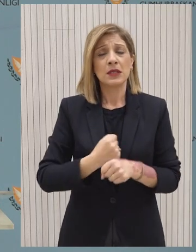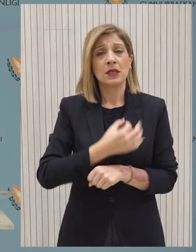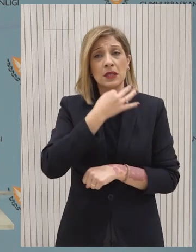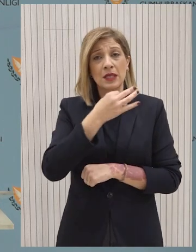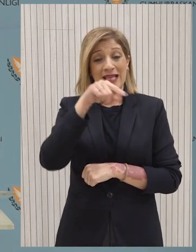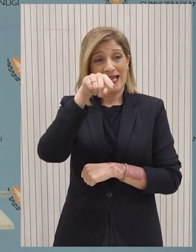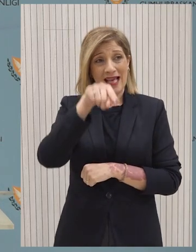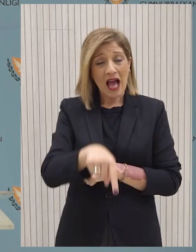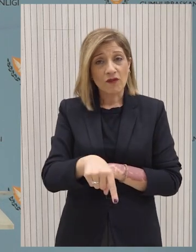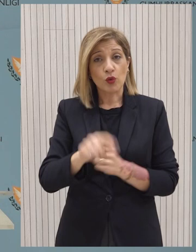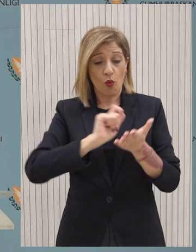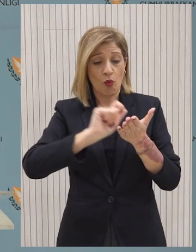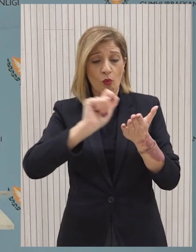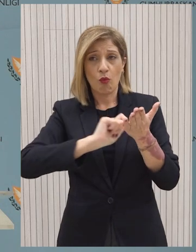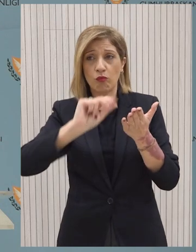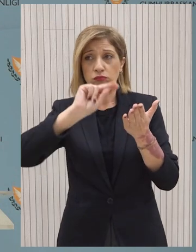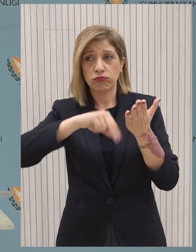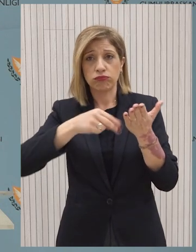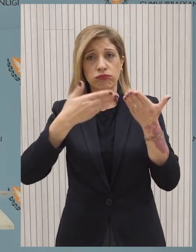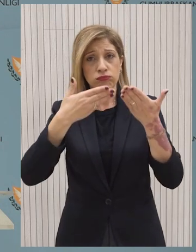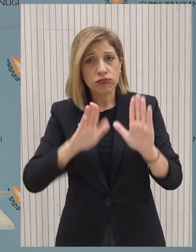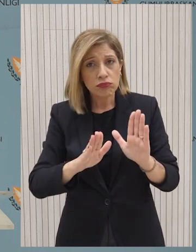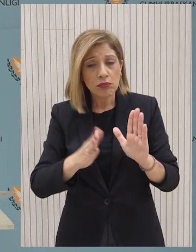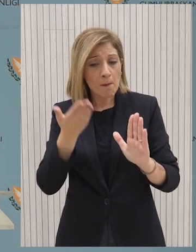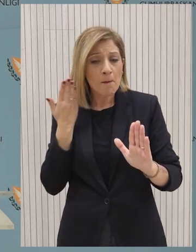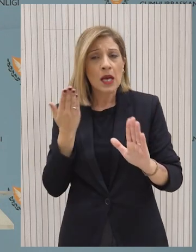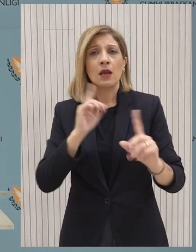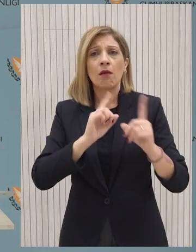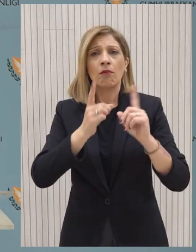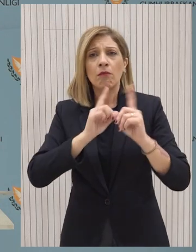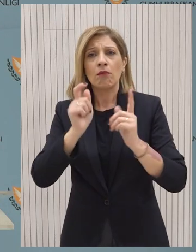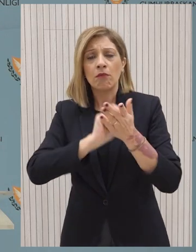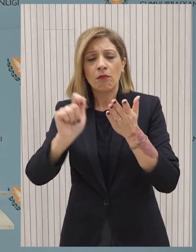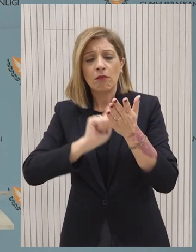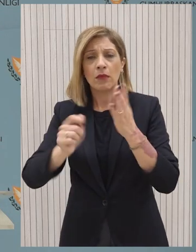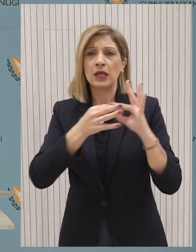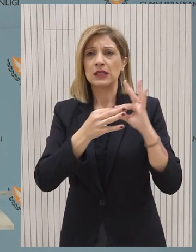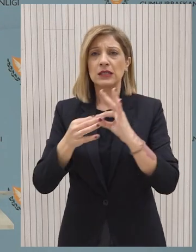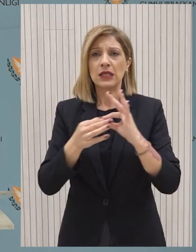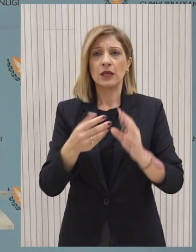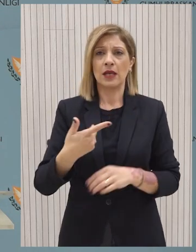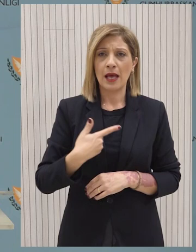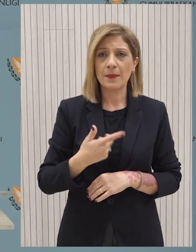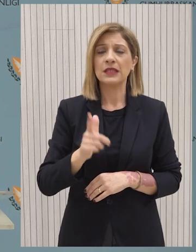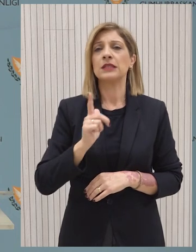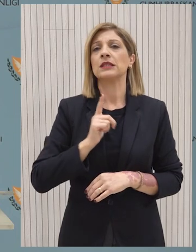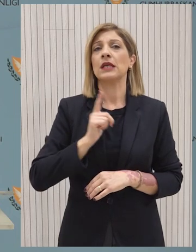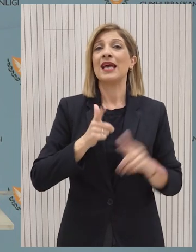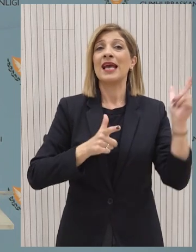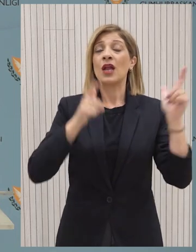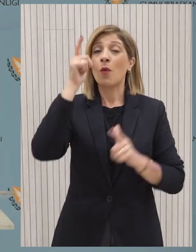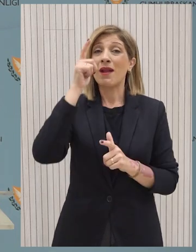εντατικές διαβουλεύσεις. Και εμείς αναμένουμε από την ειρνευτική δύναμη να διασφαλίσει την πλήρη εφαρμογή των πρόνιών της